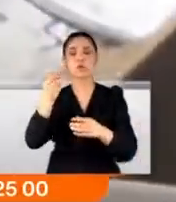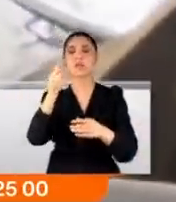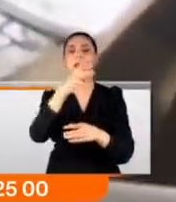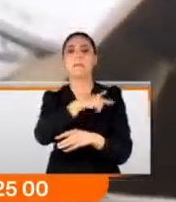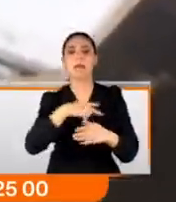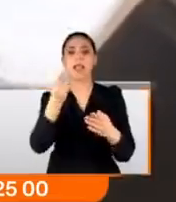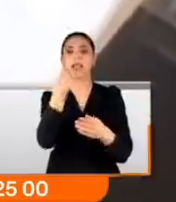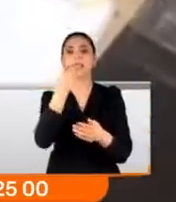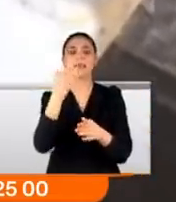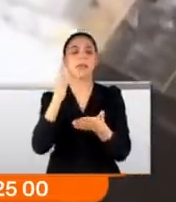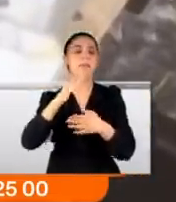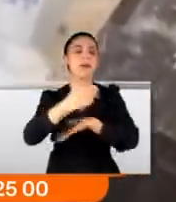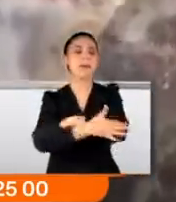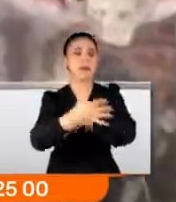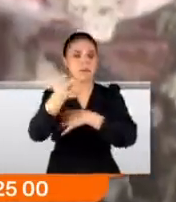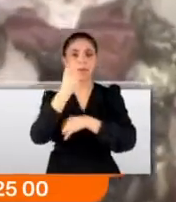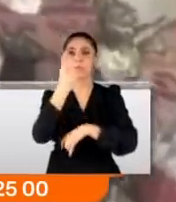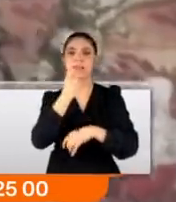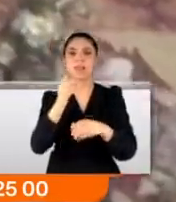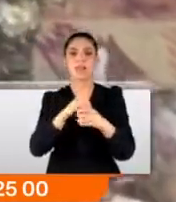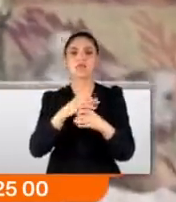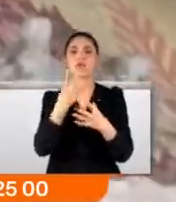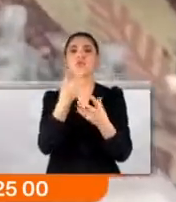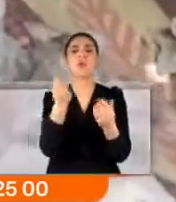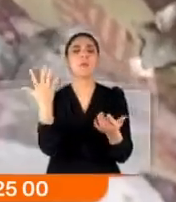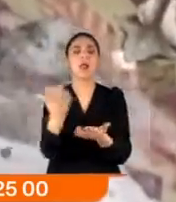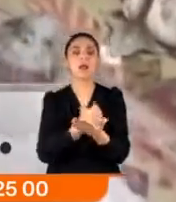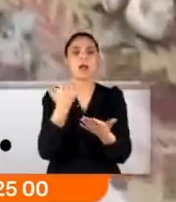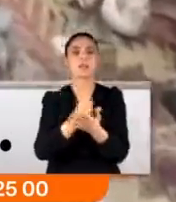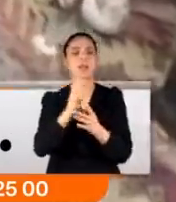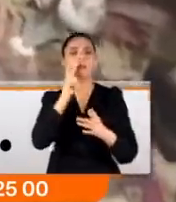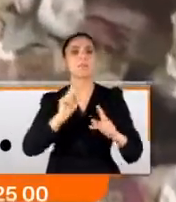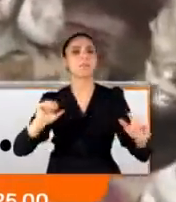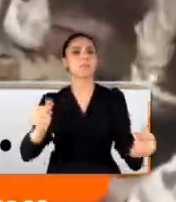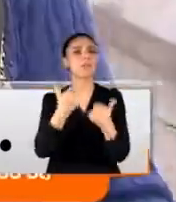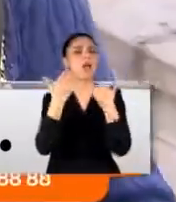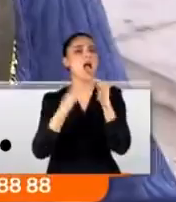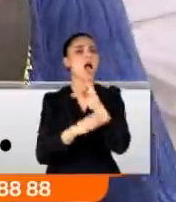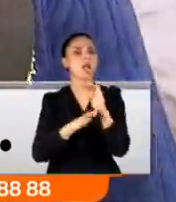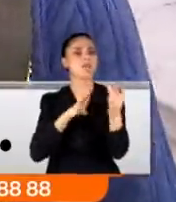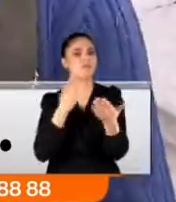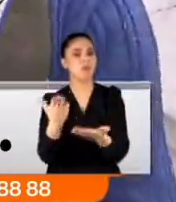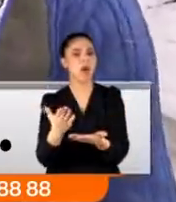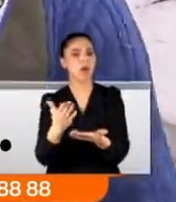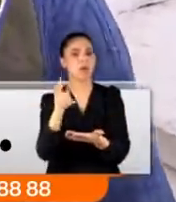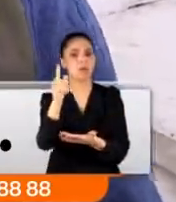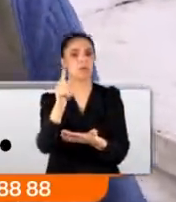yardımı aldıkları son bir yıl içinde ise yüz binlerce lira kazanarak lüks bir hayat sürdükleri anlaşıldı. Tabi kürtücü sakıncalı da